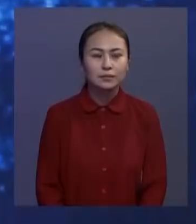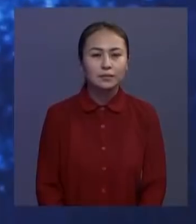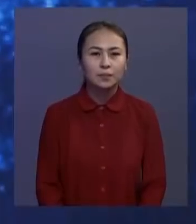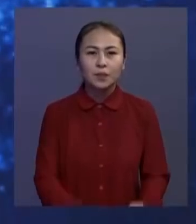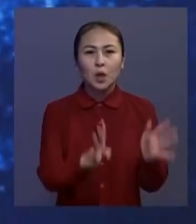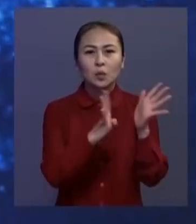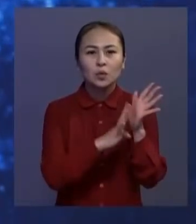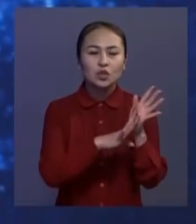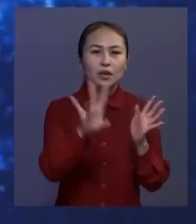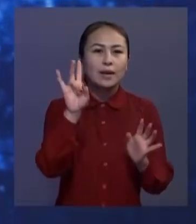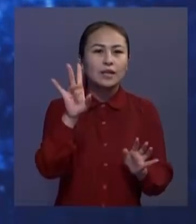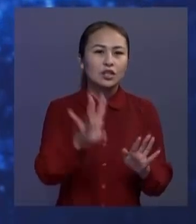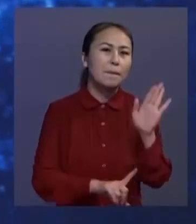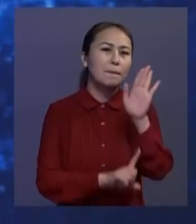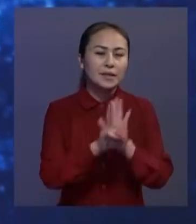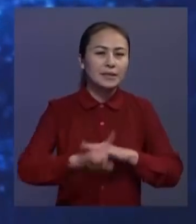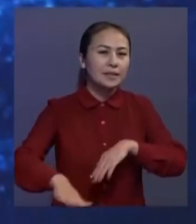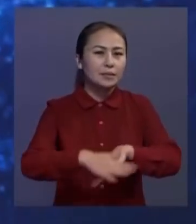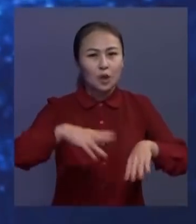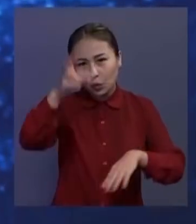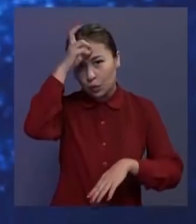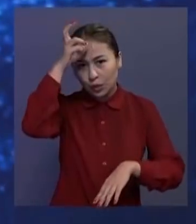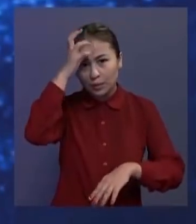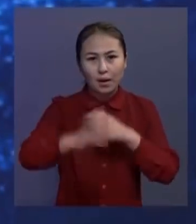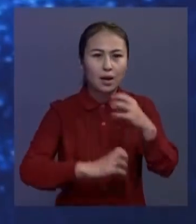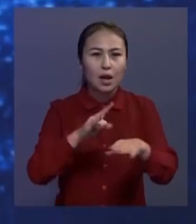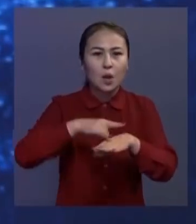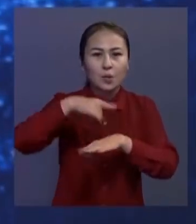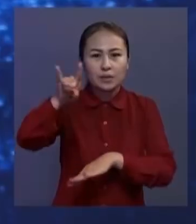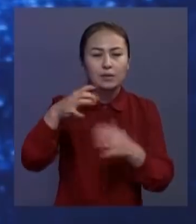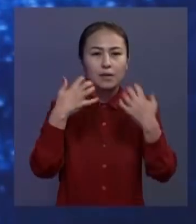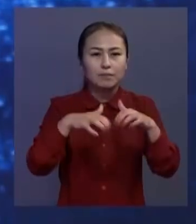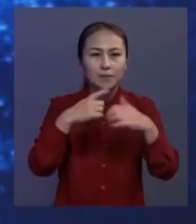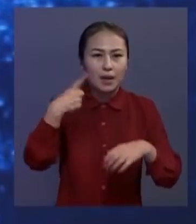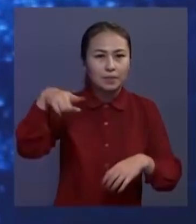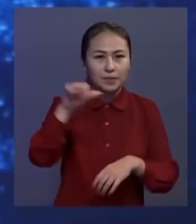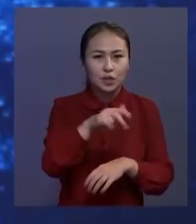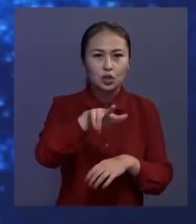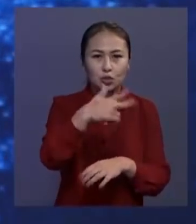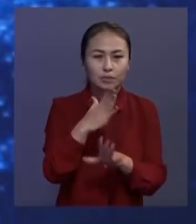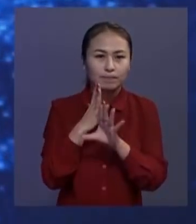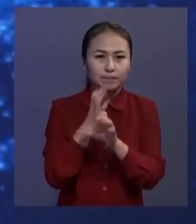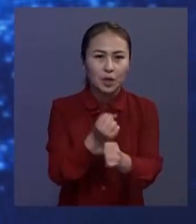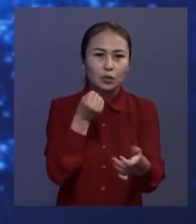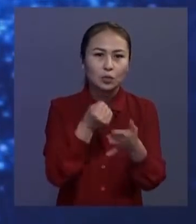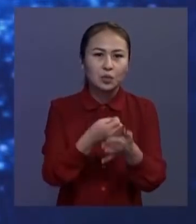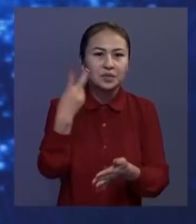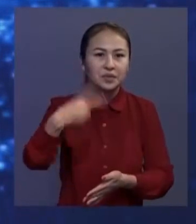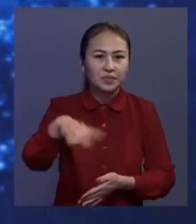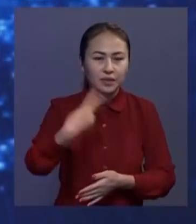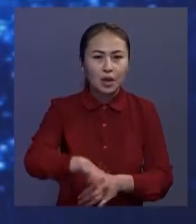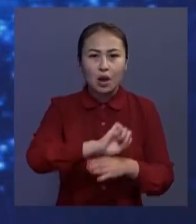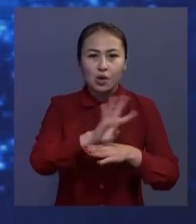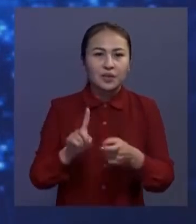9-шы Қарашадан бастап елімізде Түркиямен Қалғаралыға өре істерінің саны аптасына 33-тен жермаға дейін қысқарады.